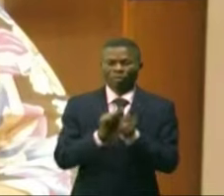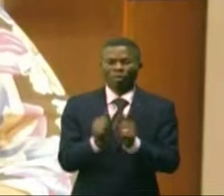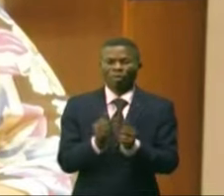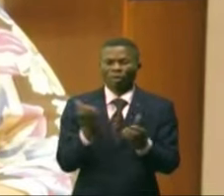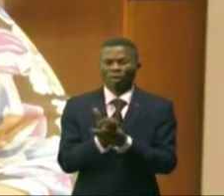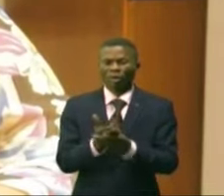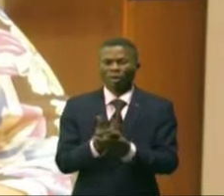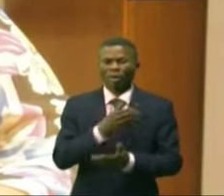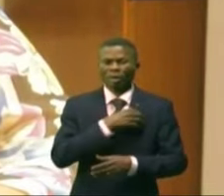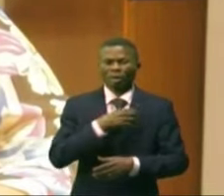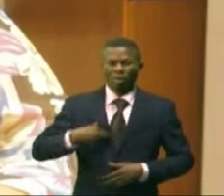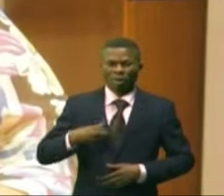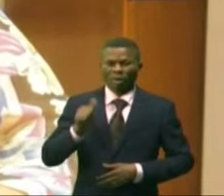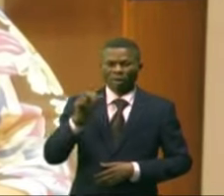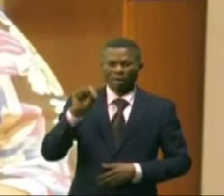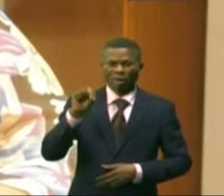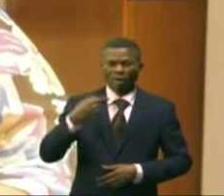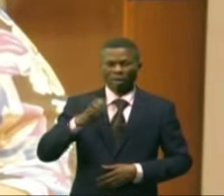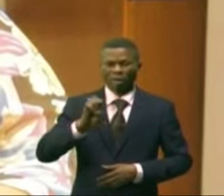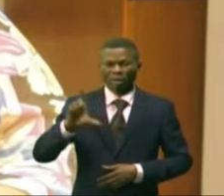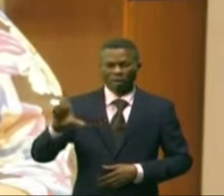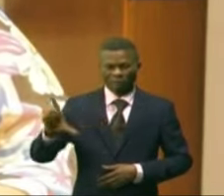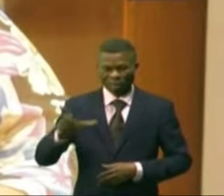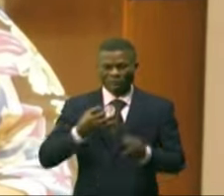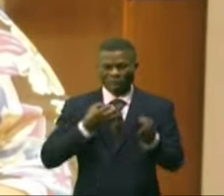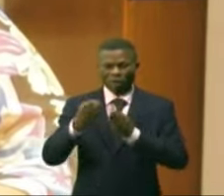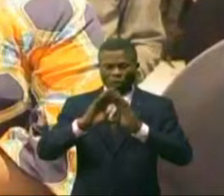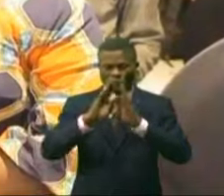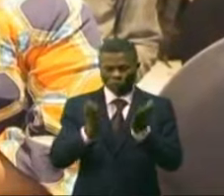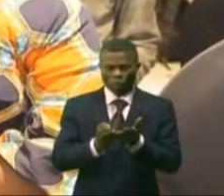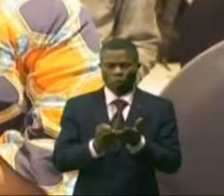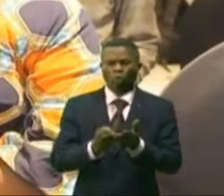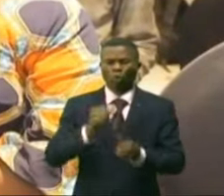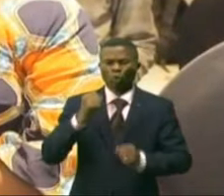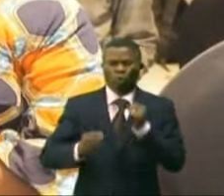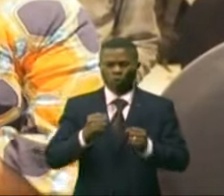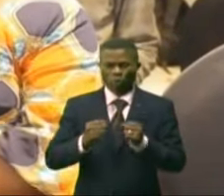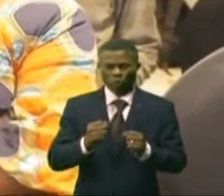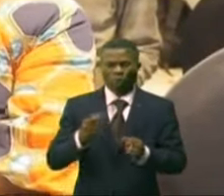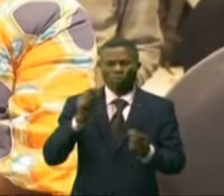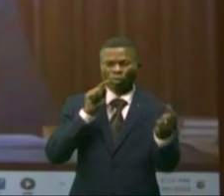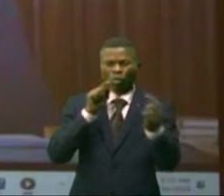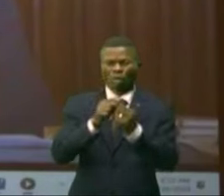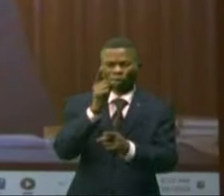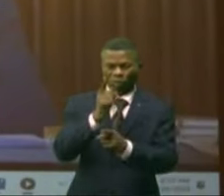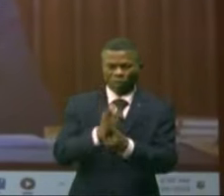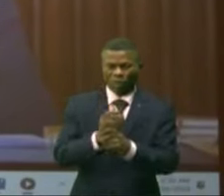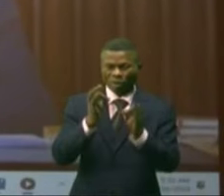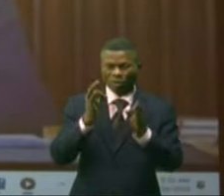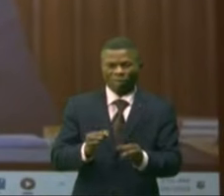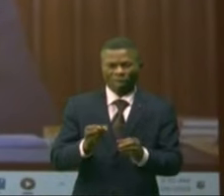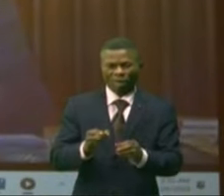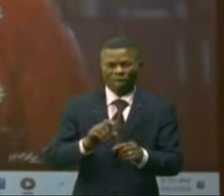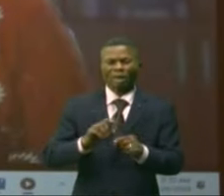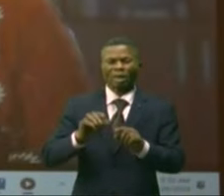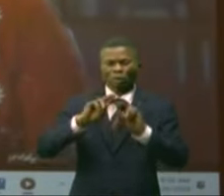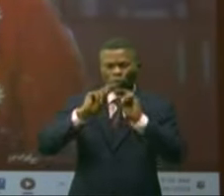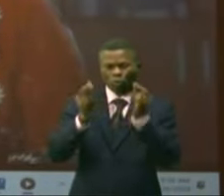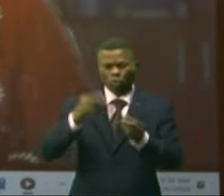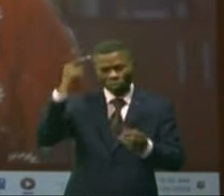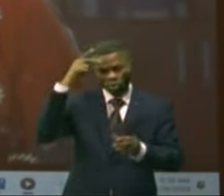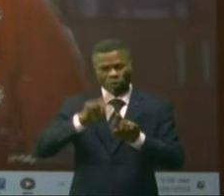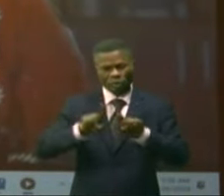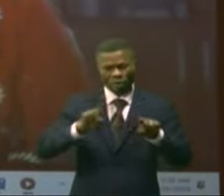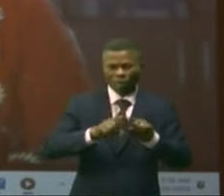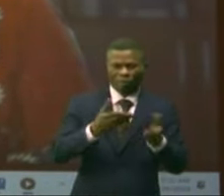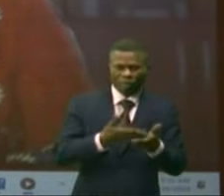Angèle Macombo a rappelé les divergences transcendées par les femmes pour la cause noble, malgré leur divergence politique. Des cartels